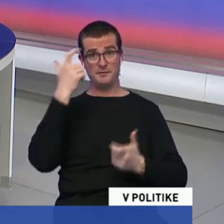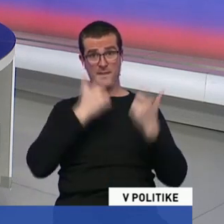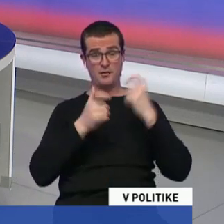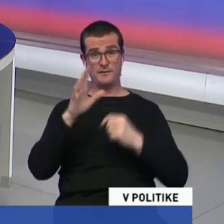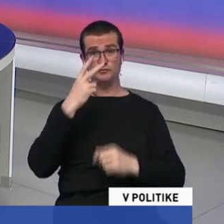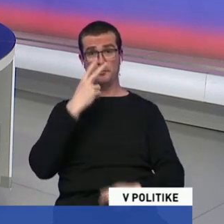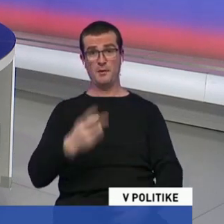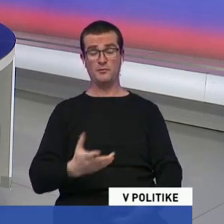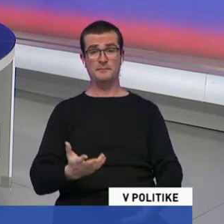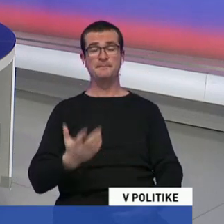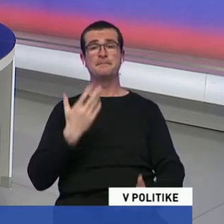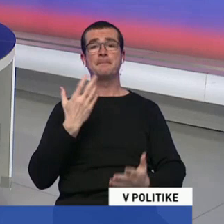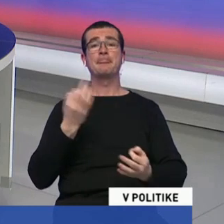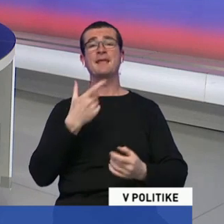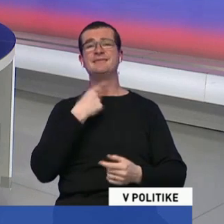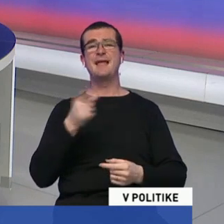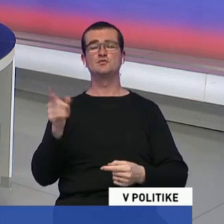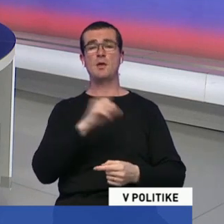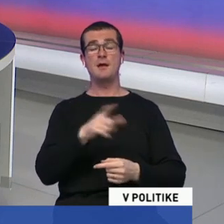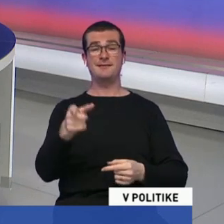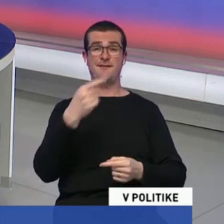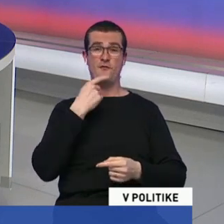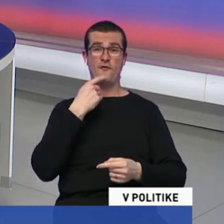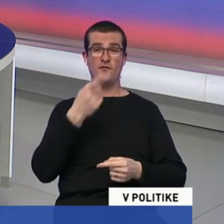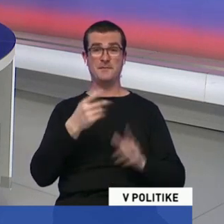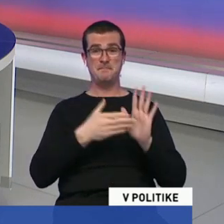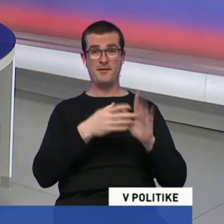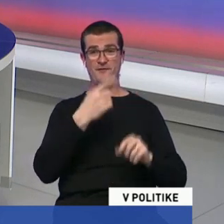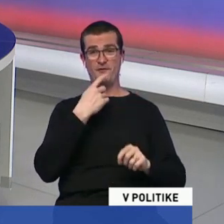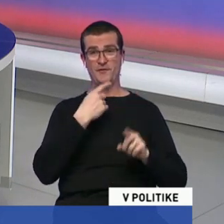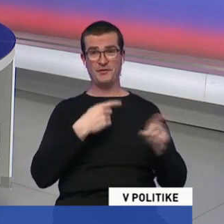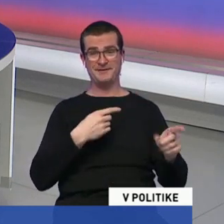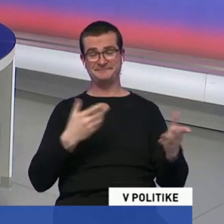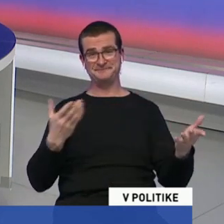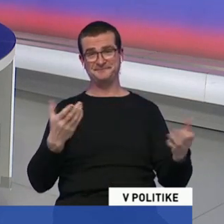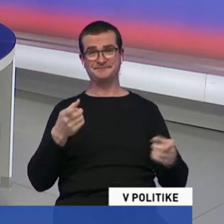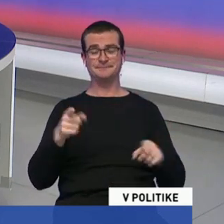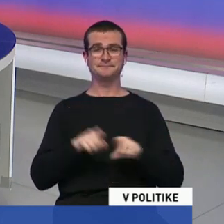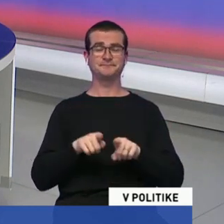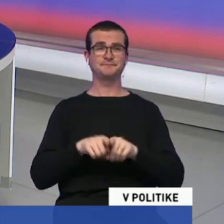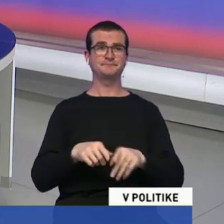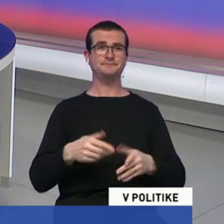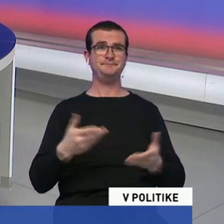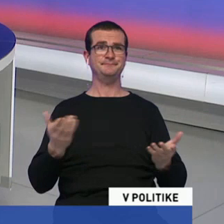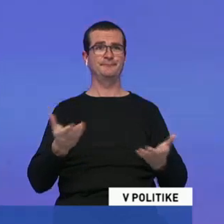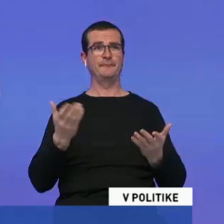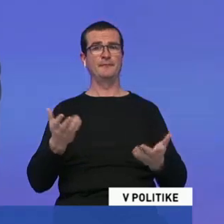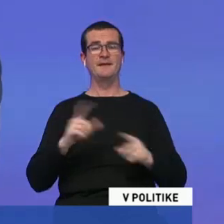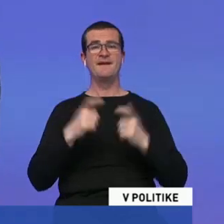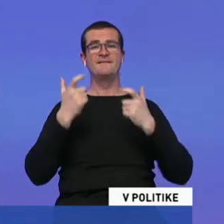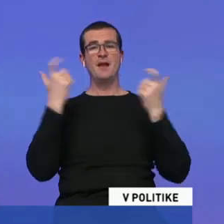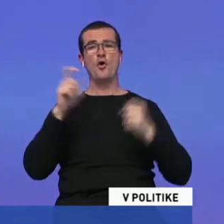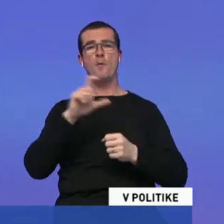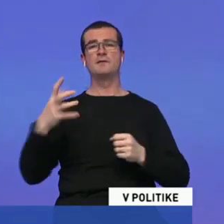z vášho pohledu? Len preto, že nesúhlasia s ním asi v tomto kontekste to povedal. Igor Matovič, viete to, ako keby vlh